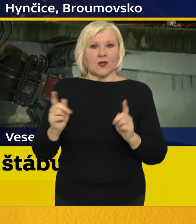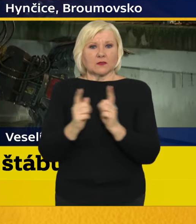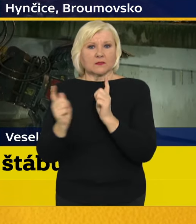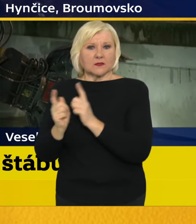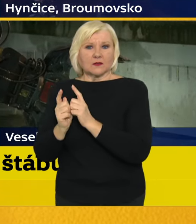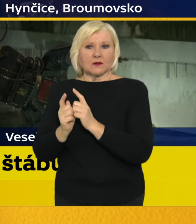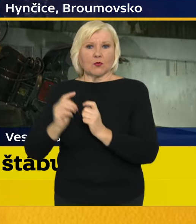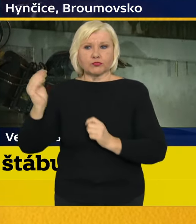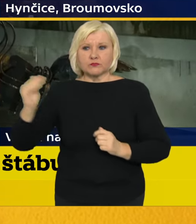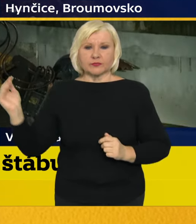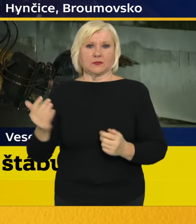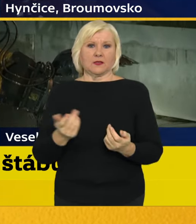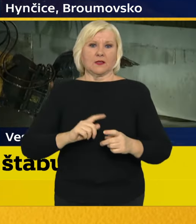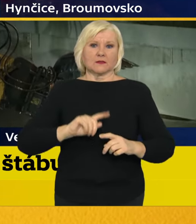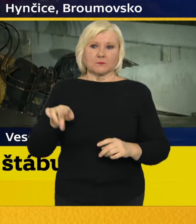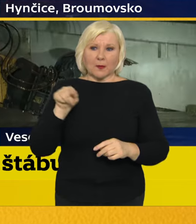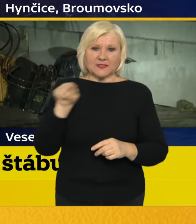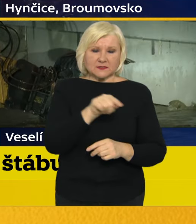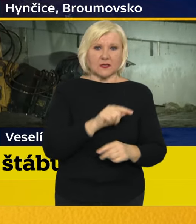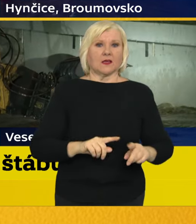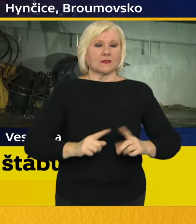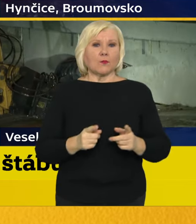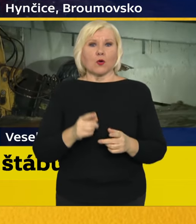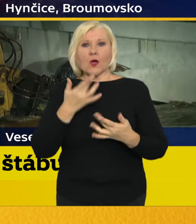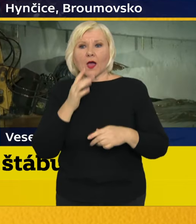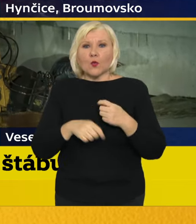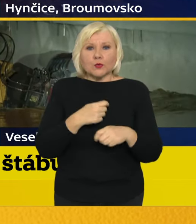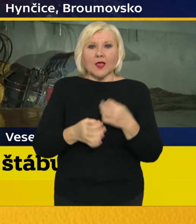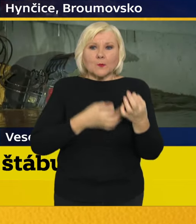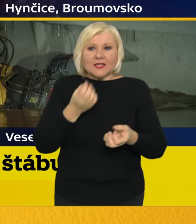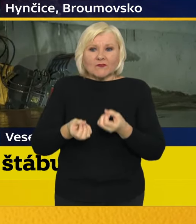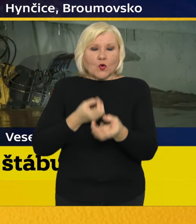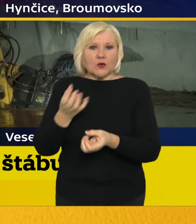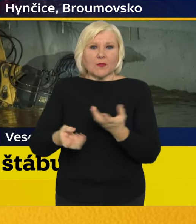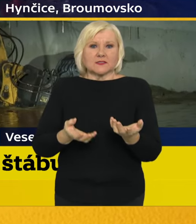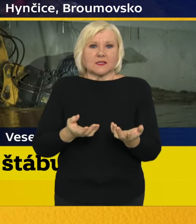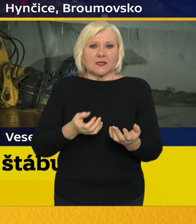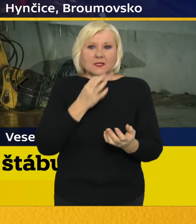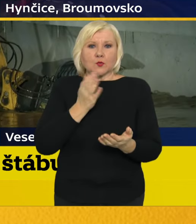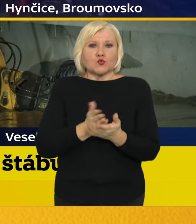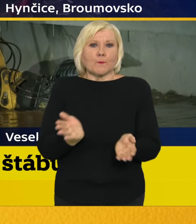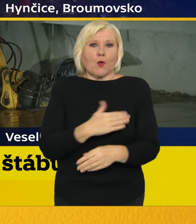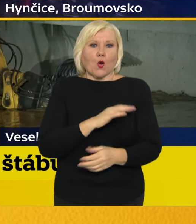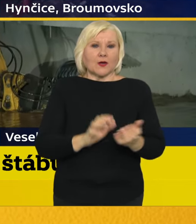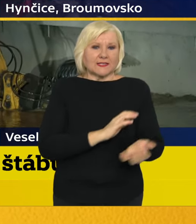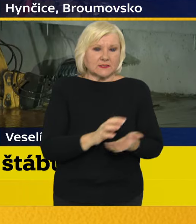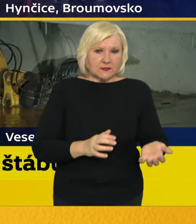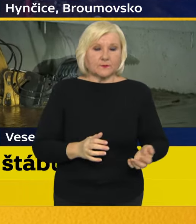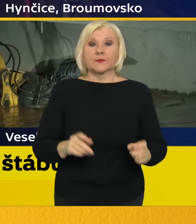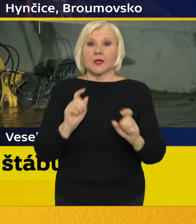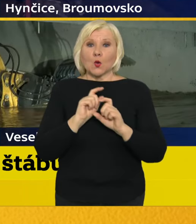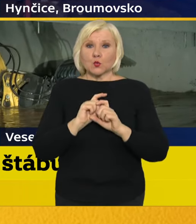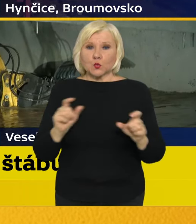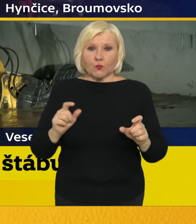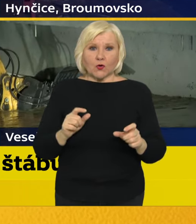autoritami, jakým způsobem nastavíme ten komunikační tok i v té době, která už bude pokrizová, protože na